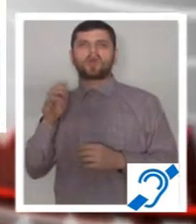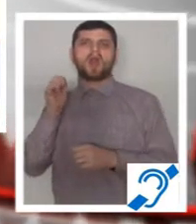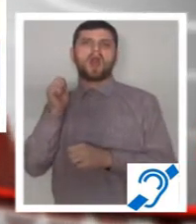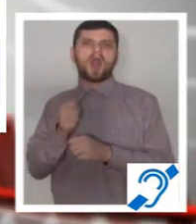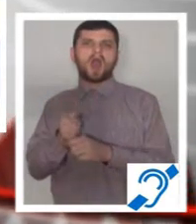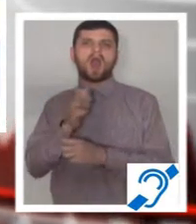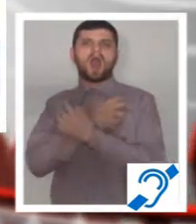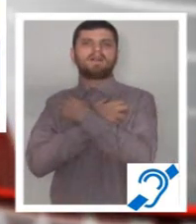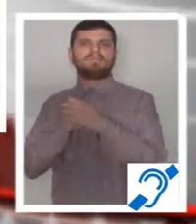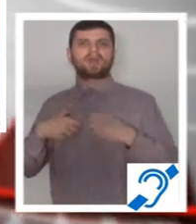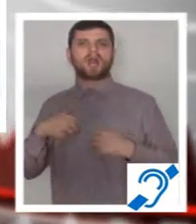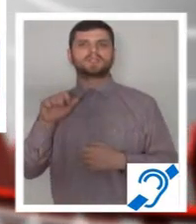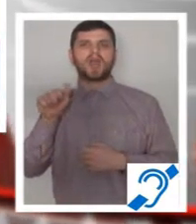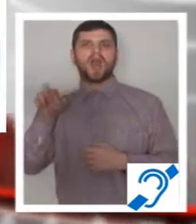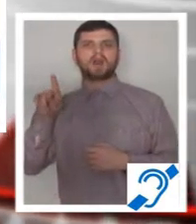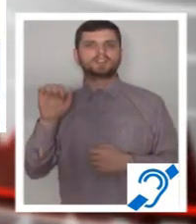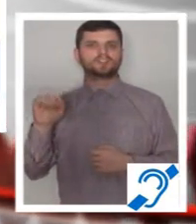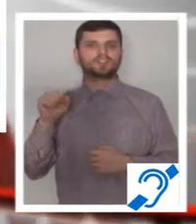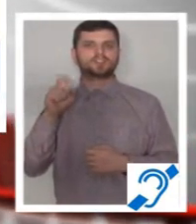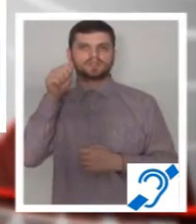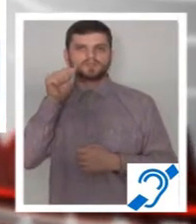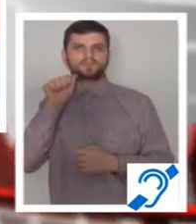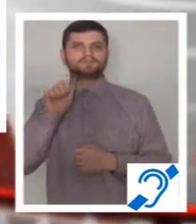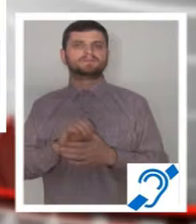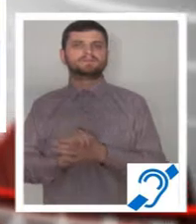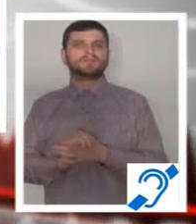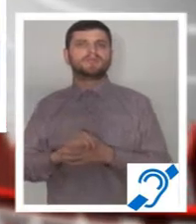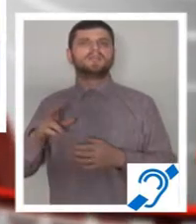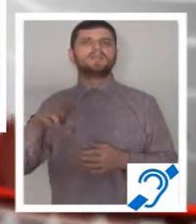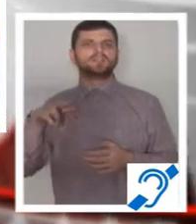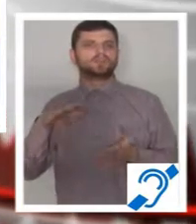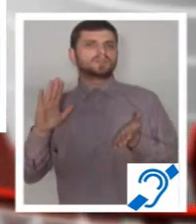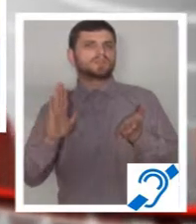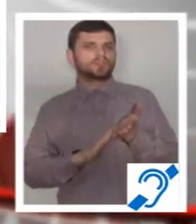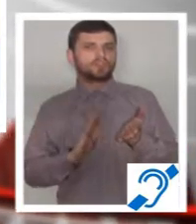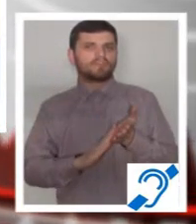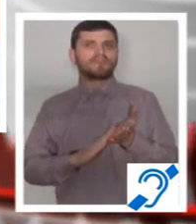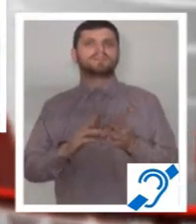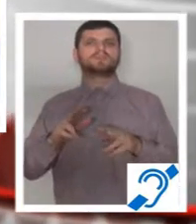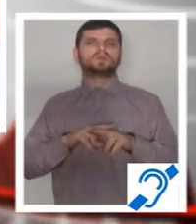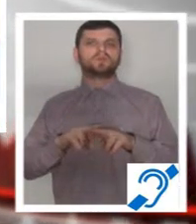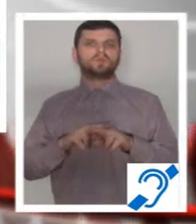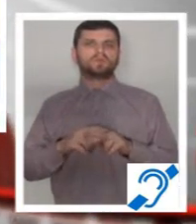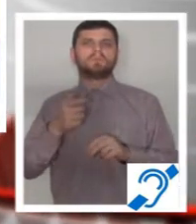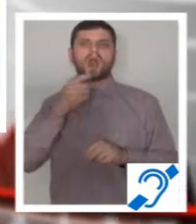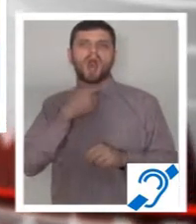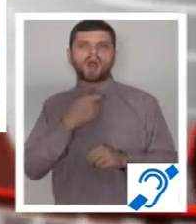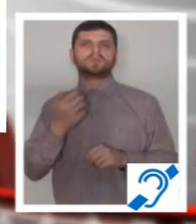Din ordonanța întocmită de procurori, a rezultat că există date și probe potrivit cărora în cursul lunii martie 2015,